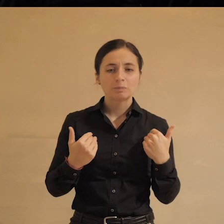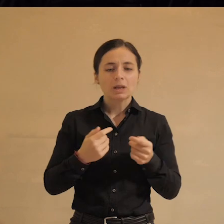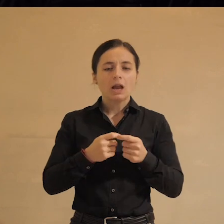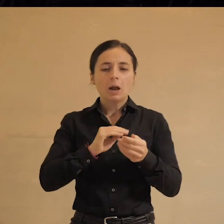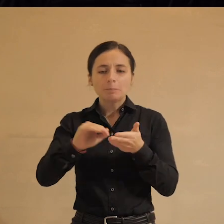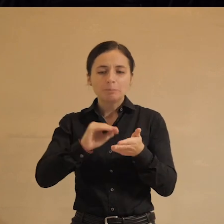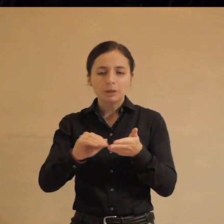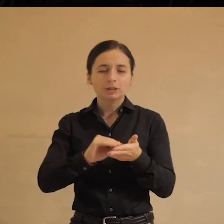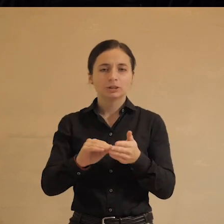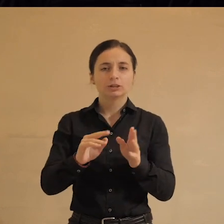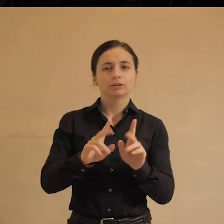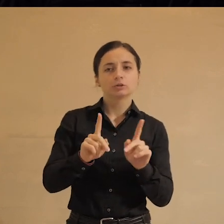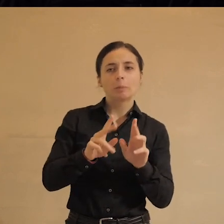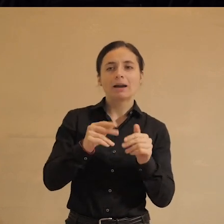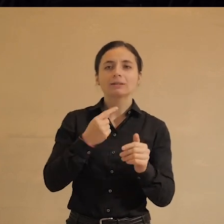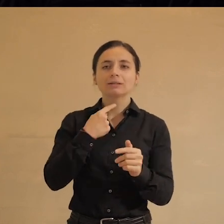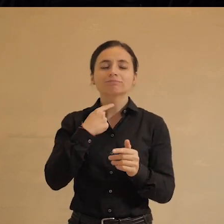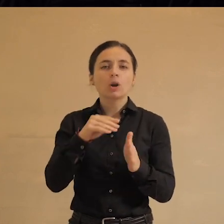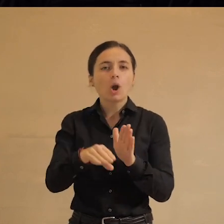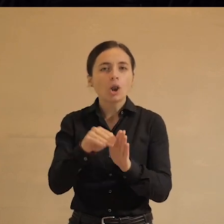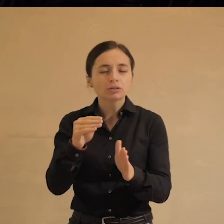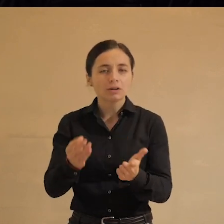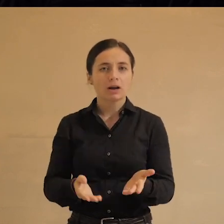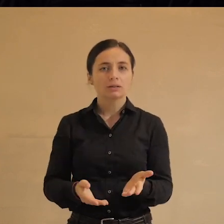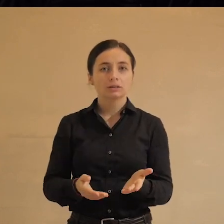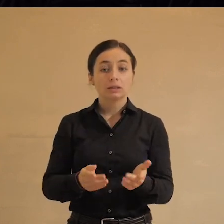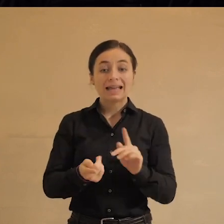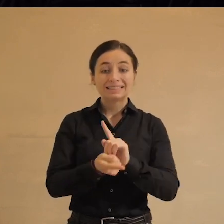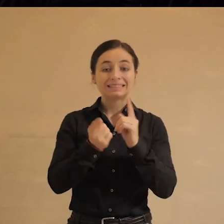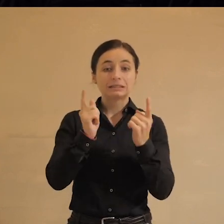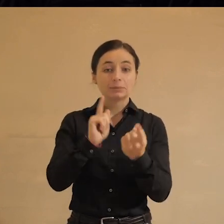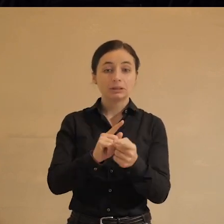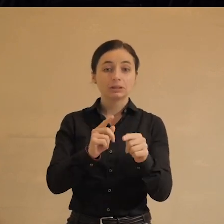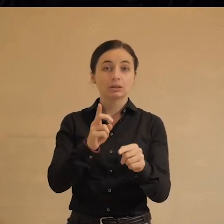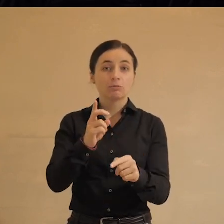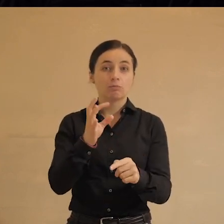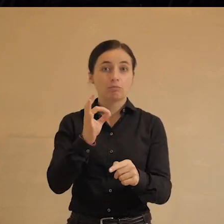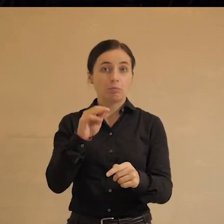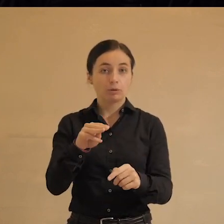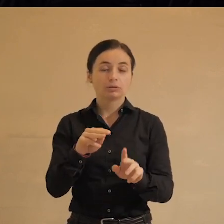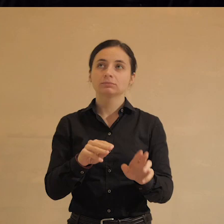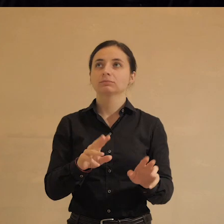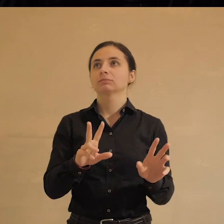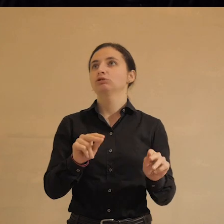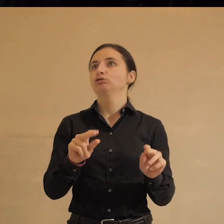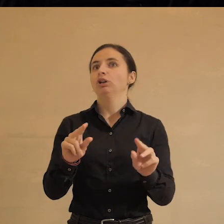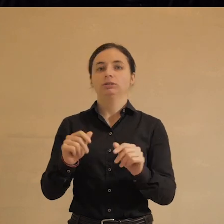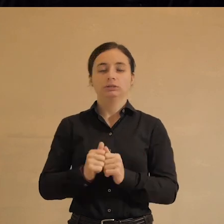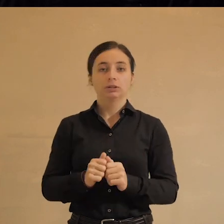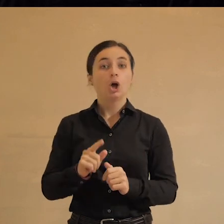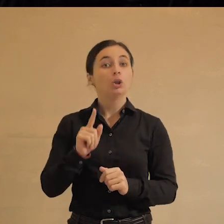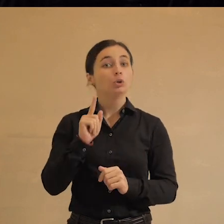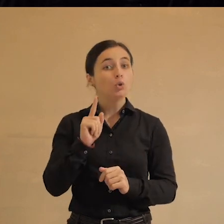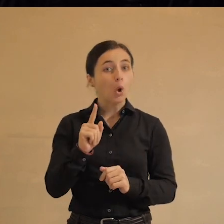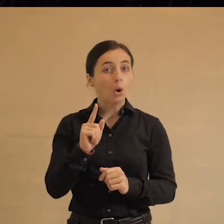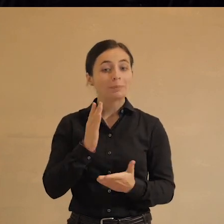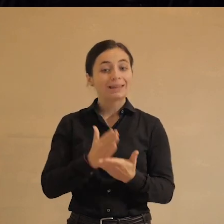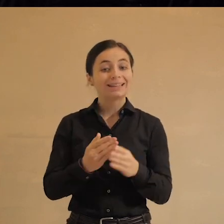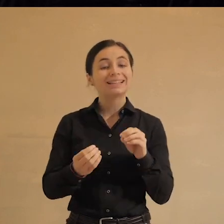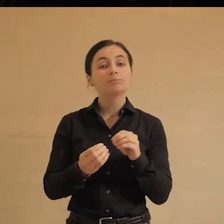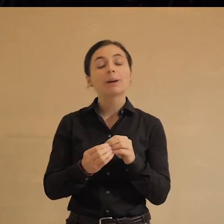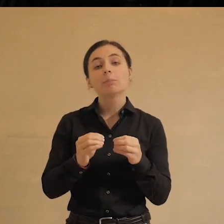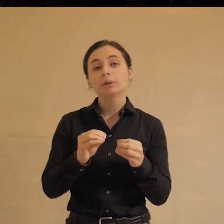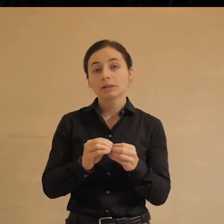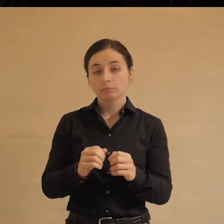пляши перед ними, чтобы они как-то правильно голосовали. Вот заменить их ботами, это, конечно, счастье. Но есть проблема.